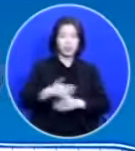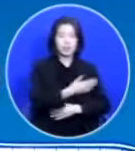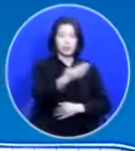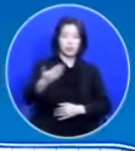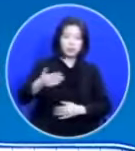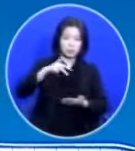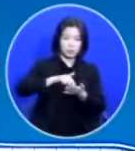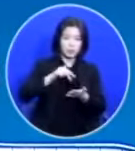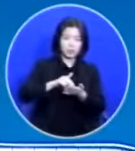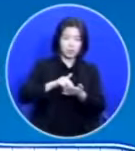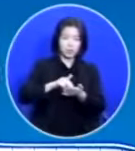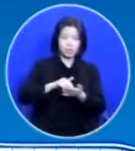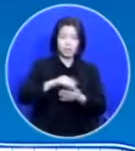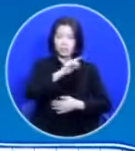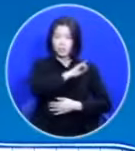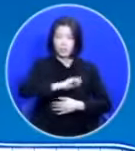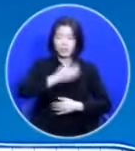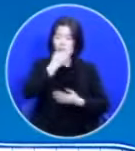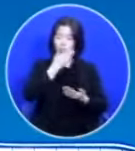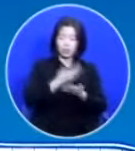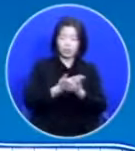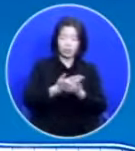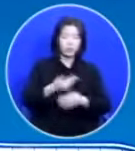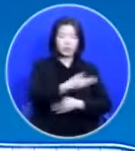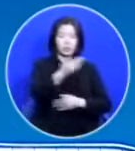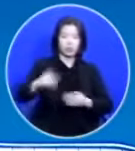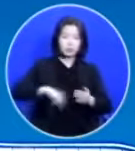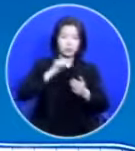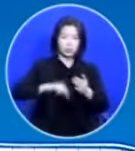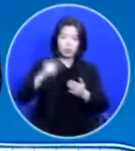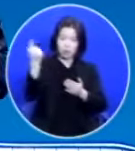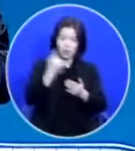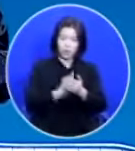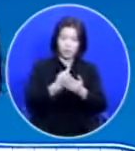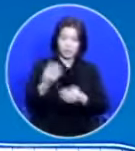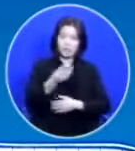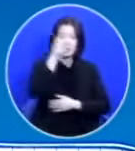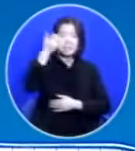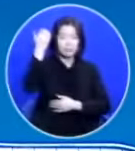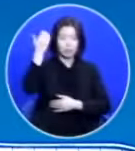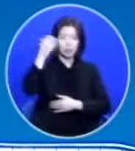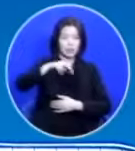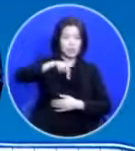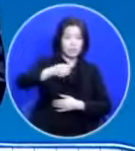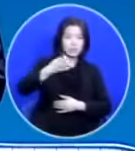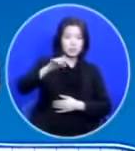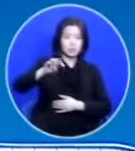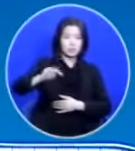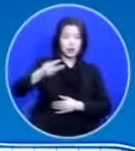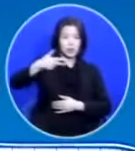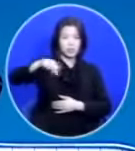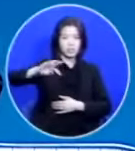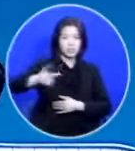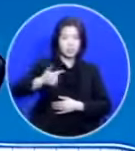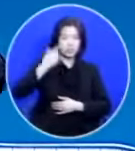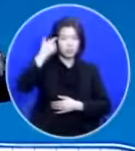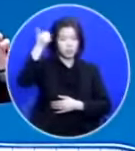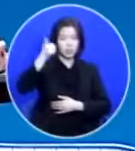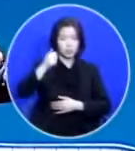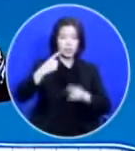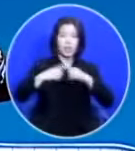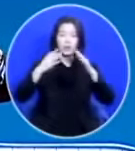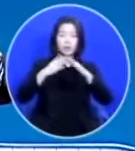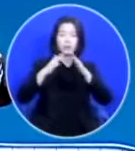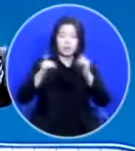있어서 가장 중요한 것은 여러분 안에 와 계신 성령님이세요 스펄전 목사님이 한 번은 겨우로부터 선물을